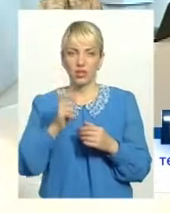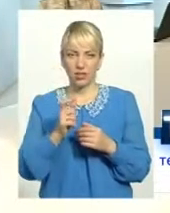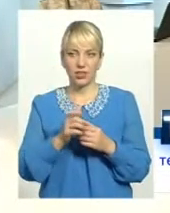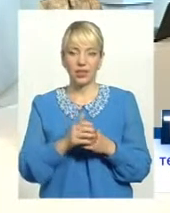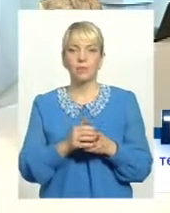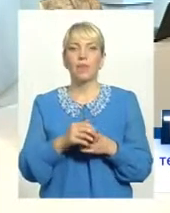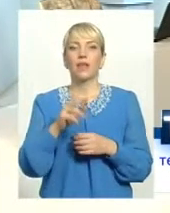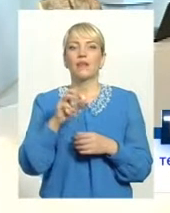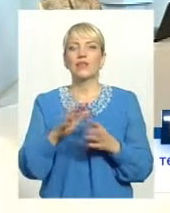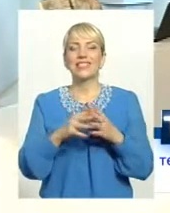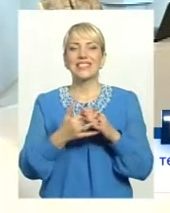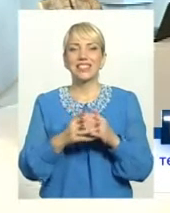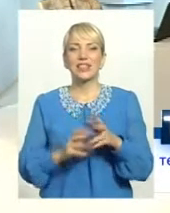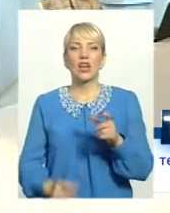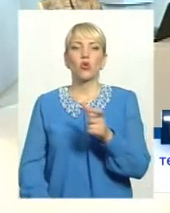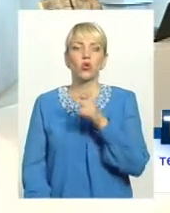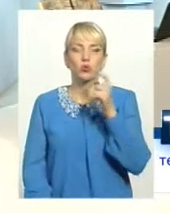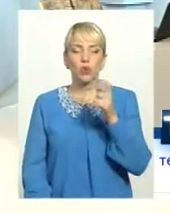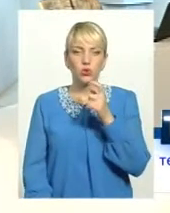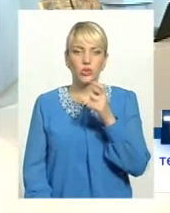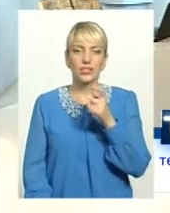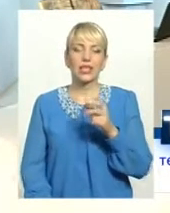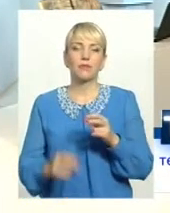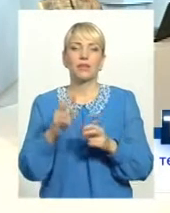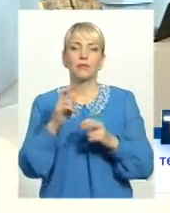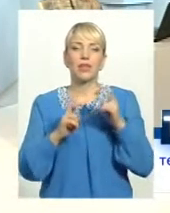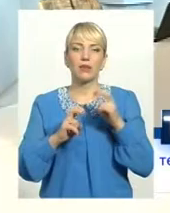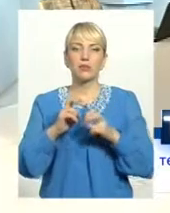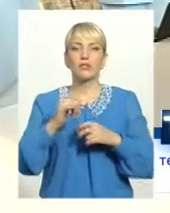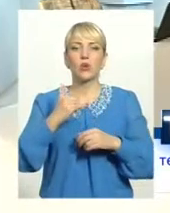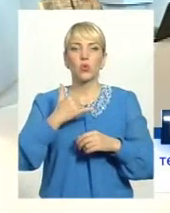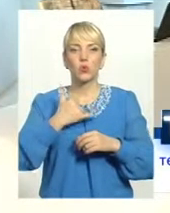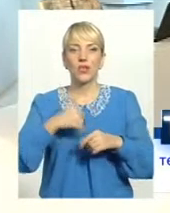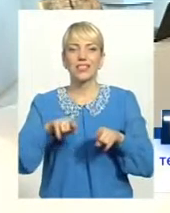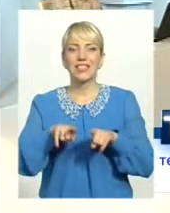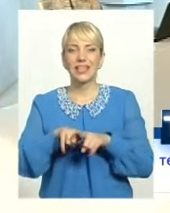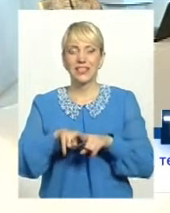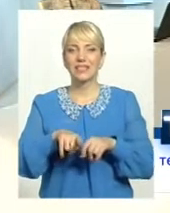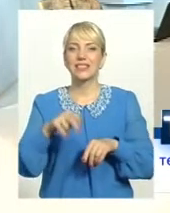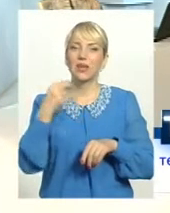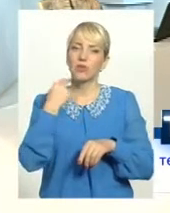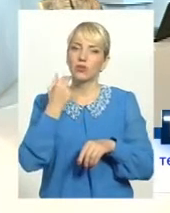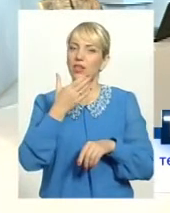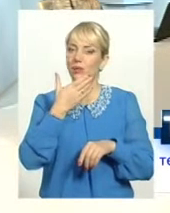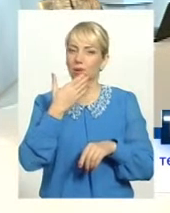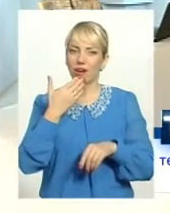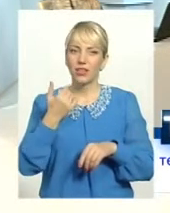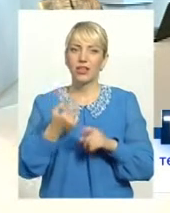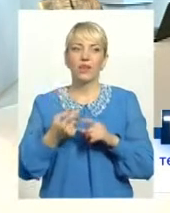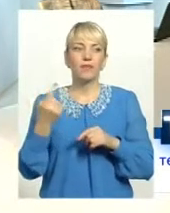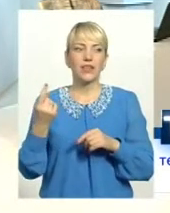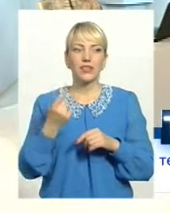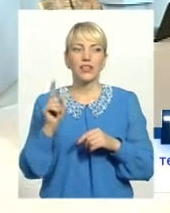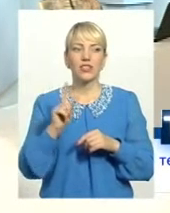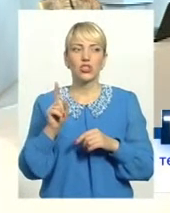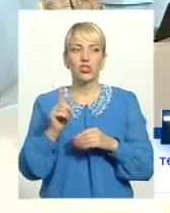По сільськогосподарських підприємствах, в нас таких заборгованостей немає. Єдине, що у нас рибгосп,